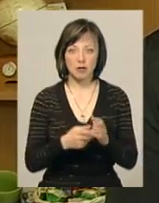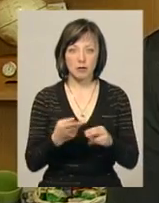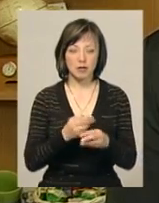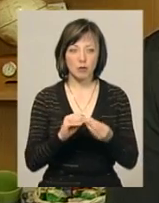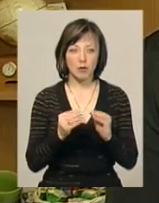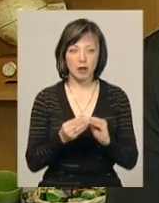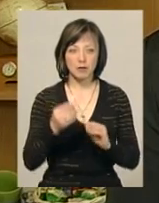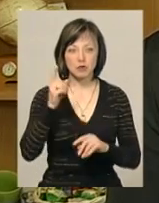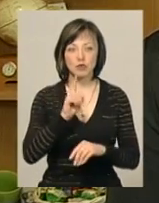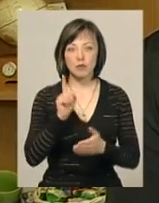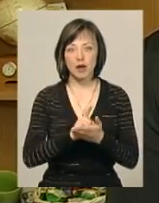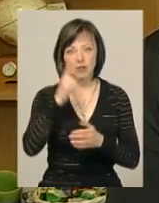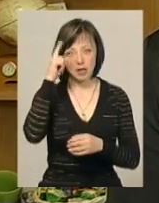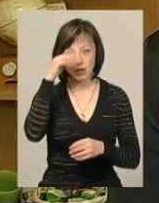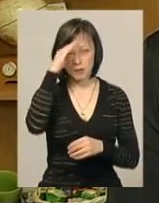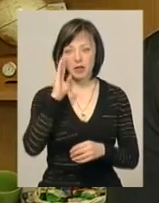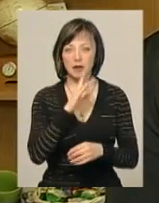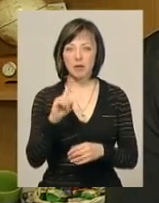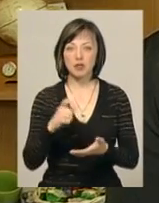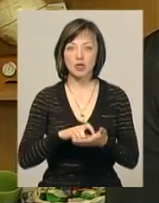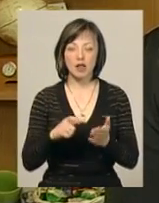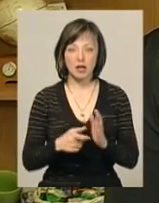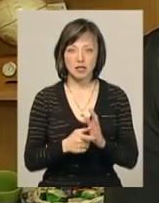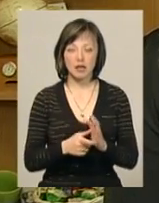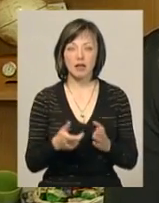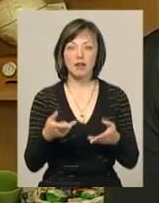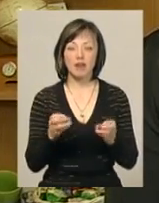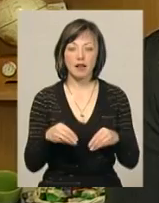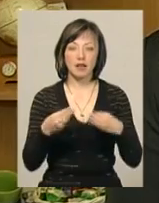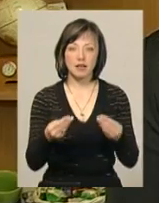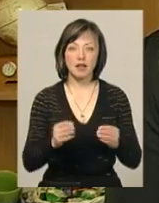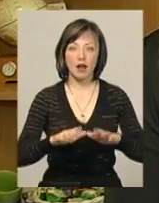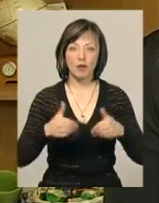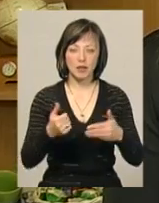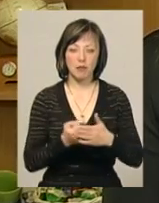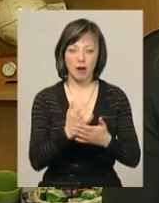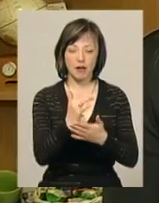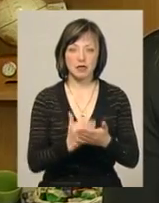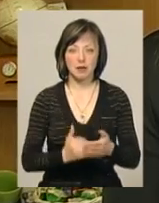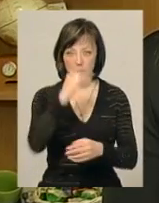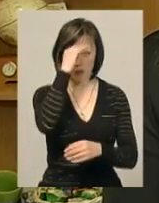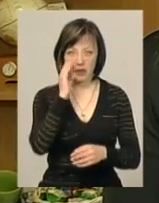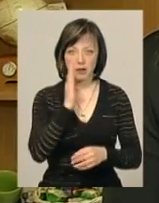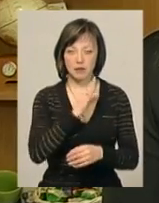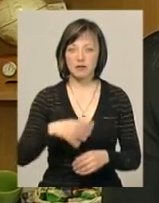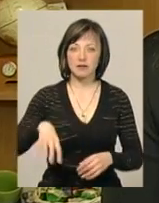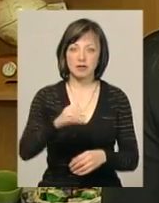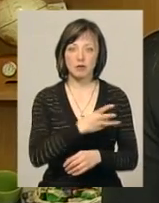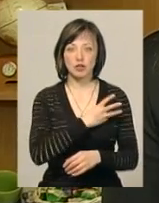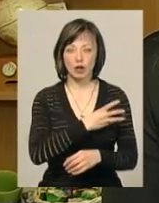проблем, що мають знати батьки першокласника, де дається рекомендаційна база для батьків, тобто для усіх